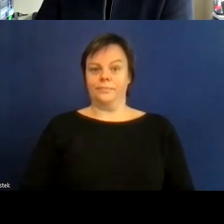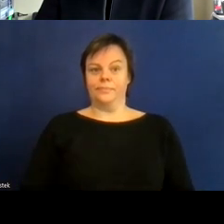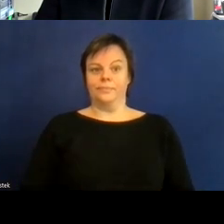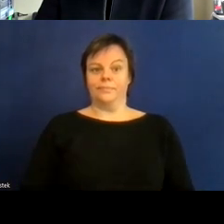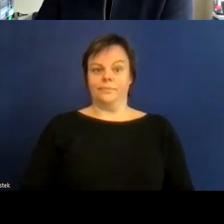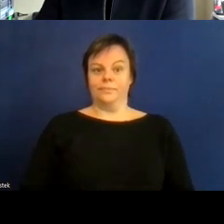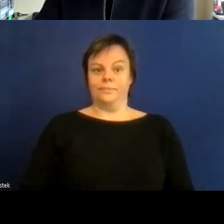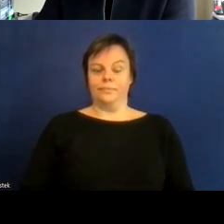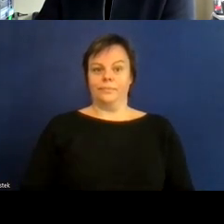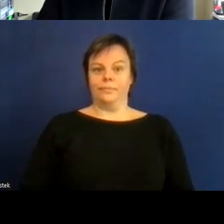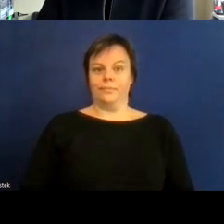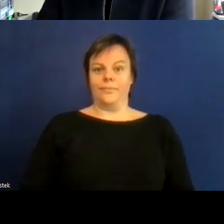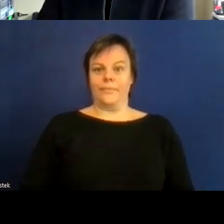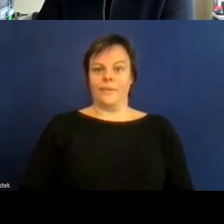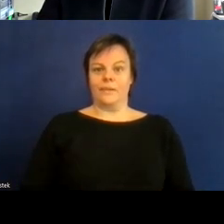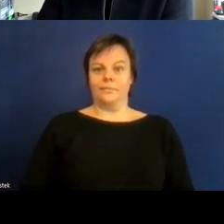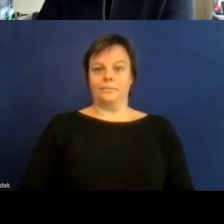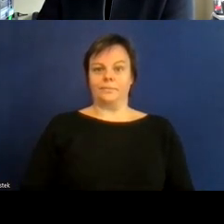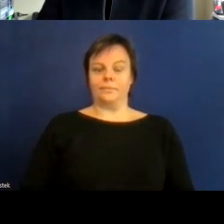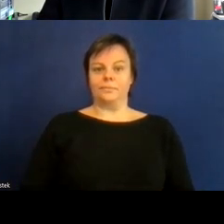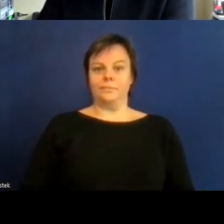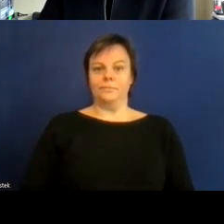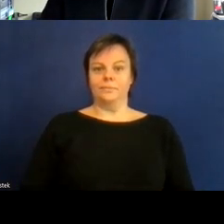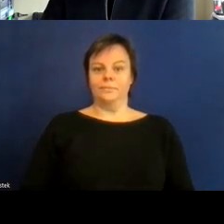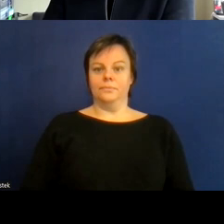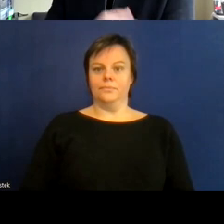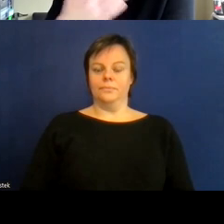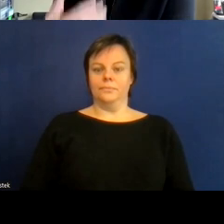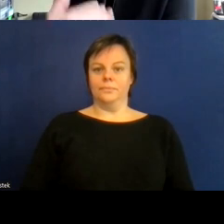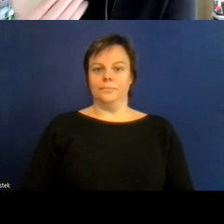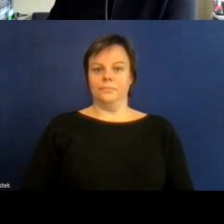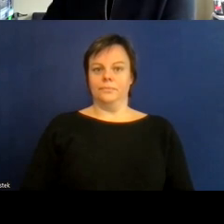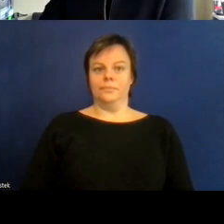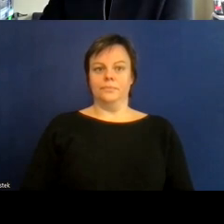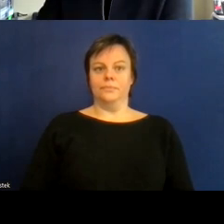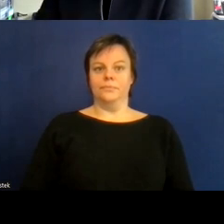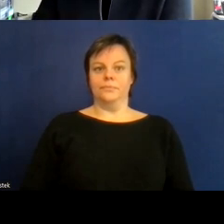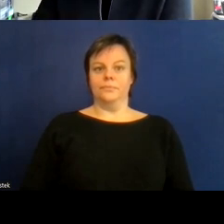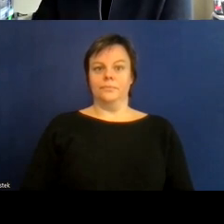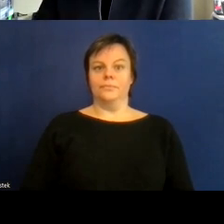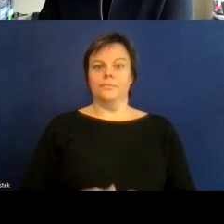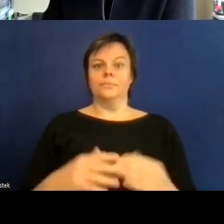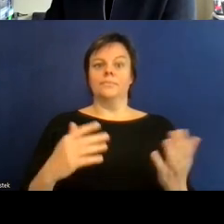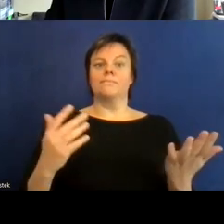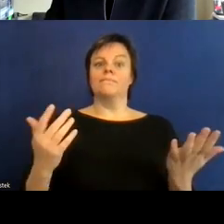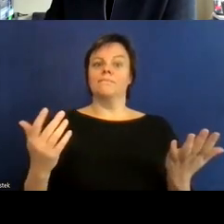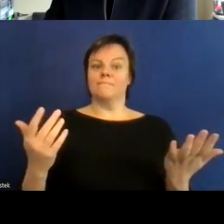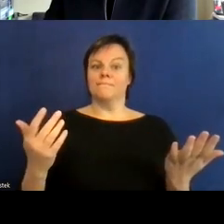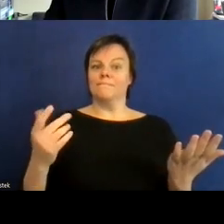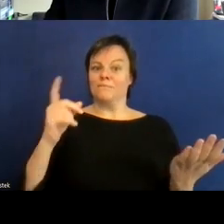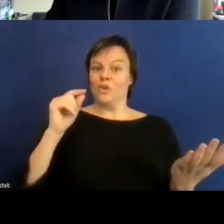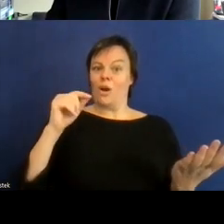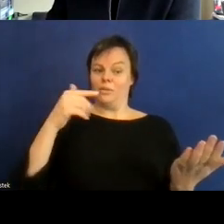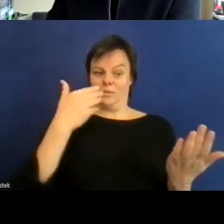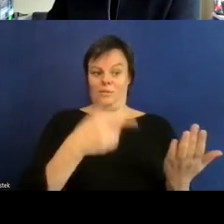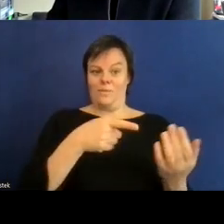unserer Gesellschaft extrem stark wandeln werden und insofern natürlich jede Form der Barrierefreiheit auch diesen Menschen ganz ganz